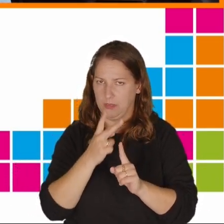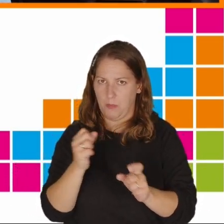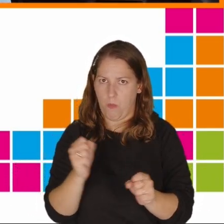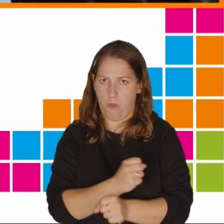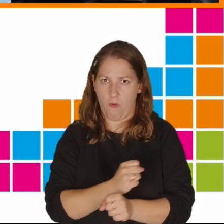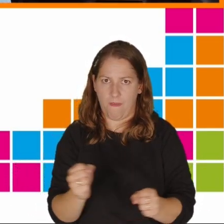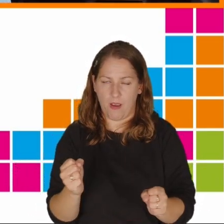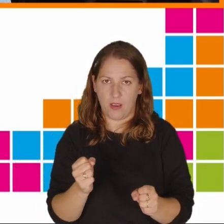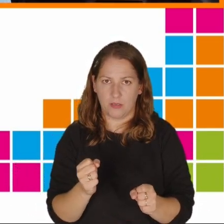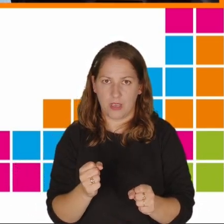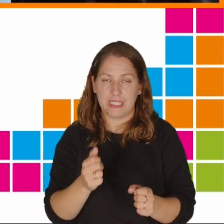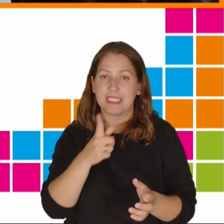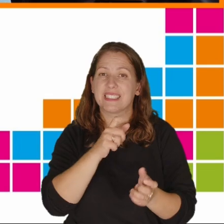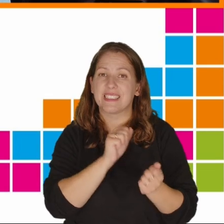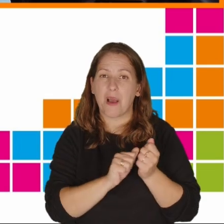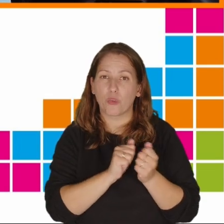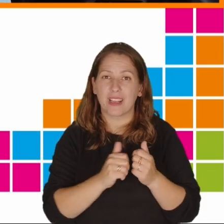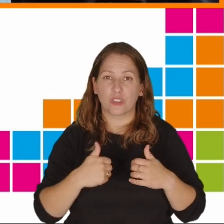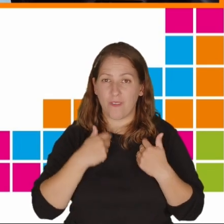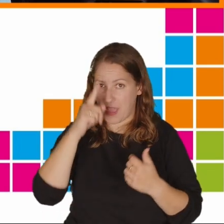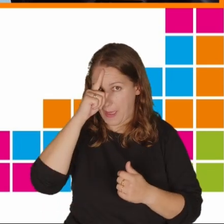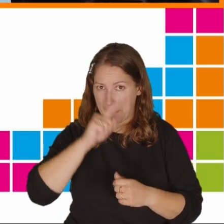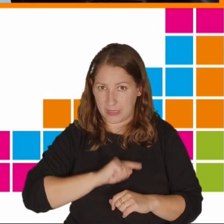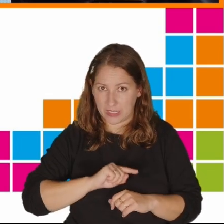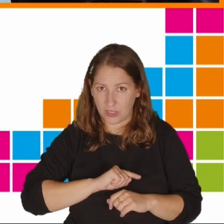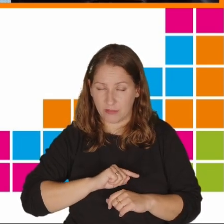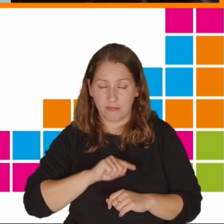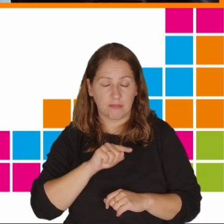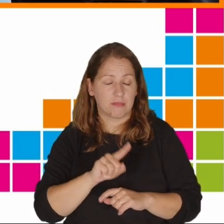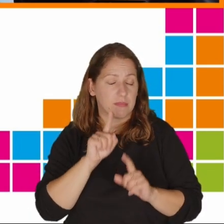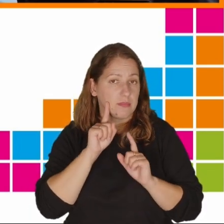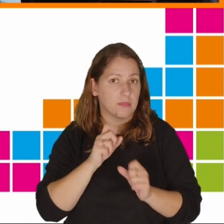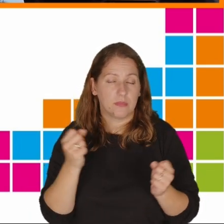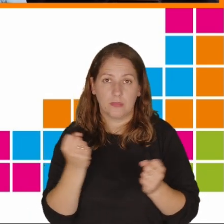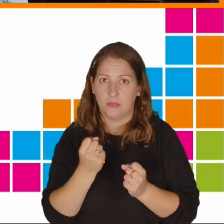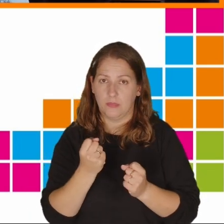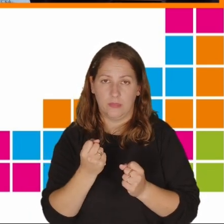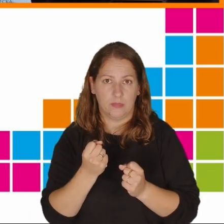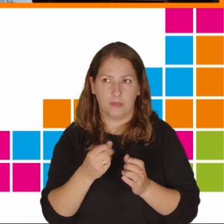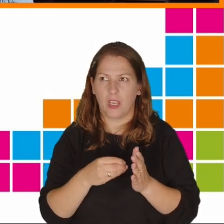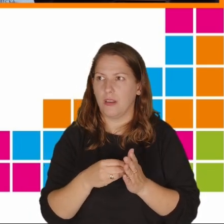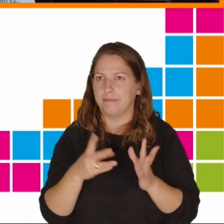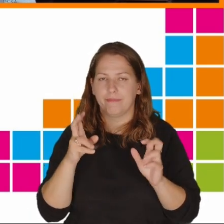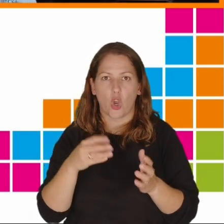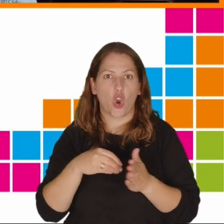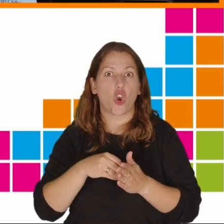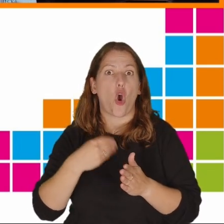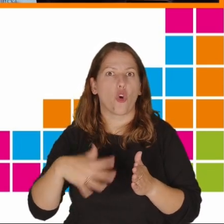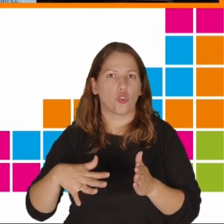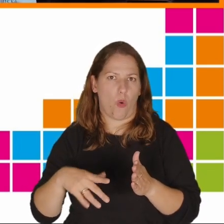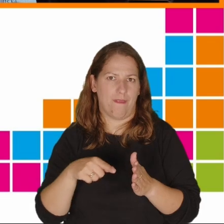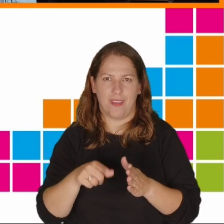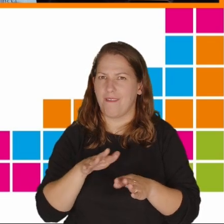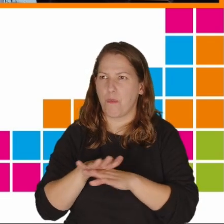ponieważ zaburzenia zdrowia psychicznego są niesamowicie kosztowne, zarówno na rynku